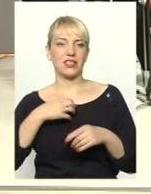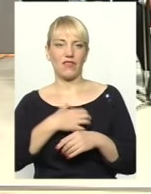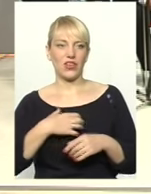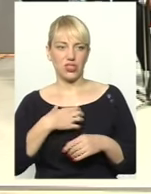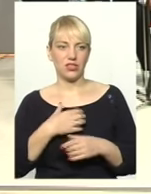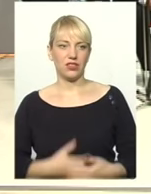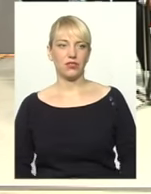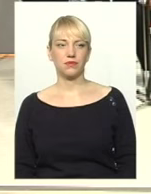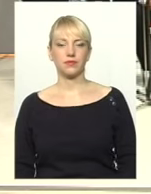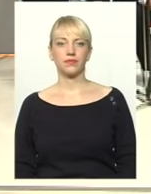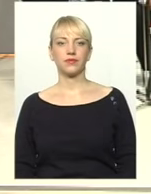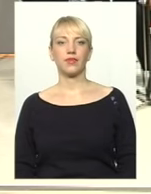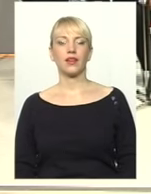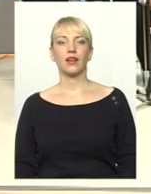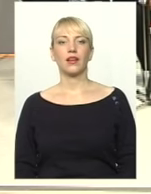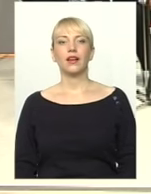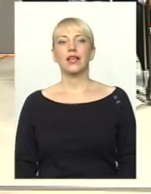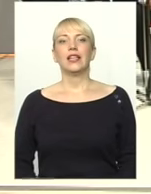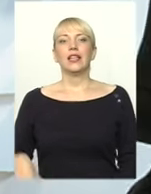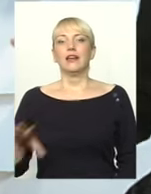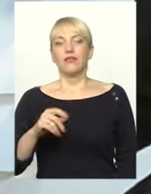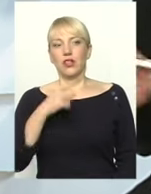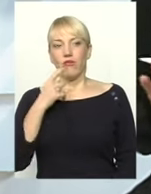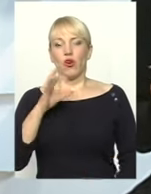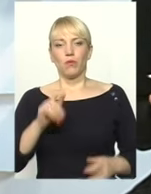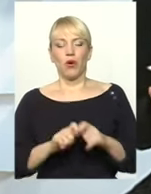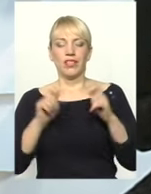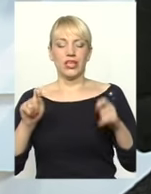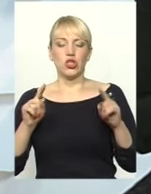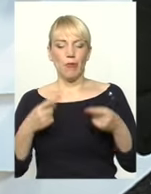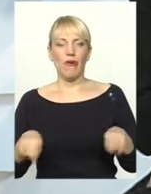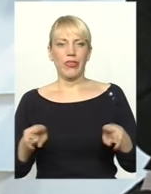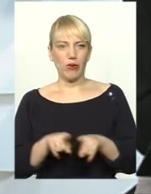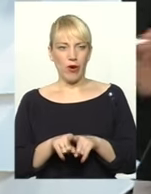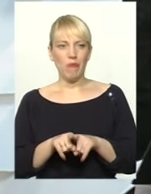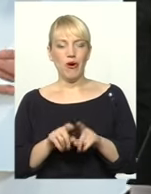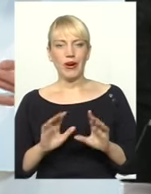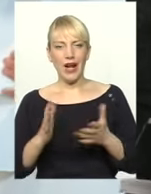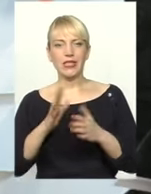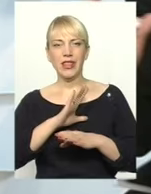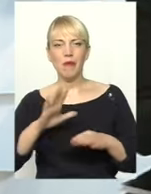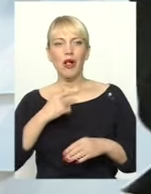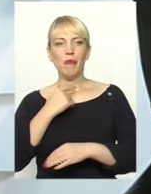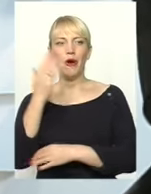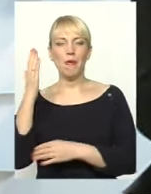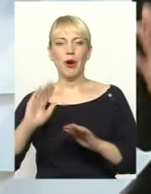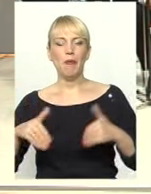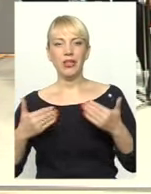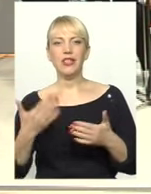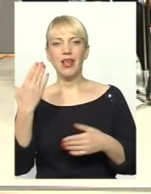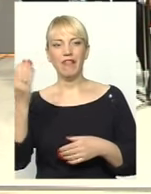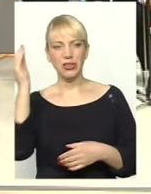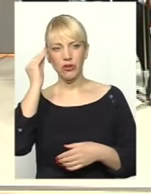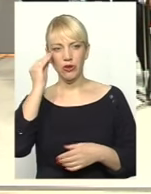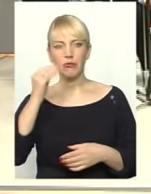Разом з тим, всі говорять про відкритість. Чому в такому разі не були проголосовані пропозиції, на вашу